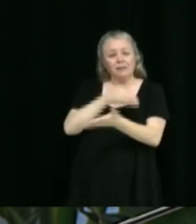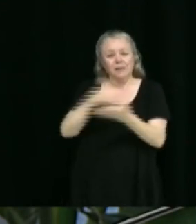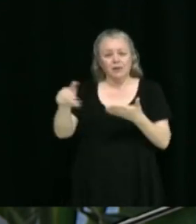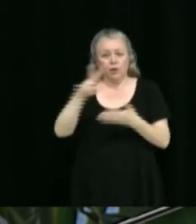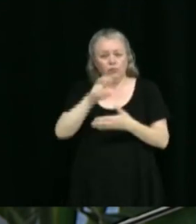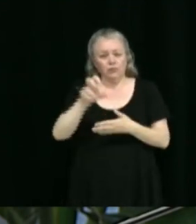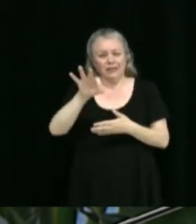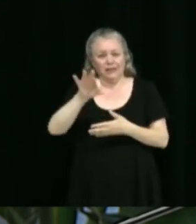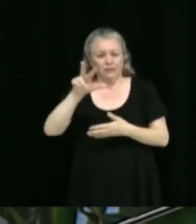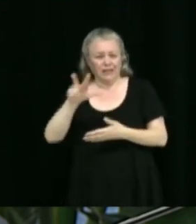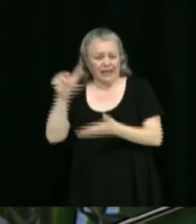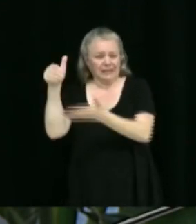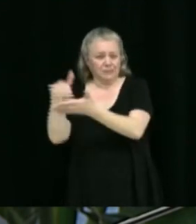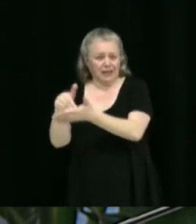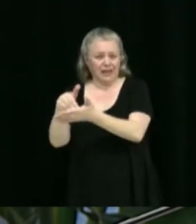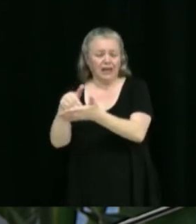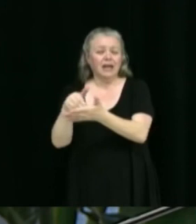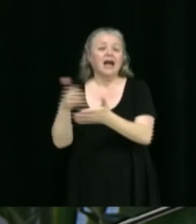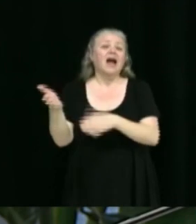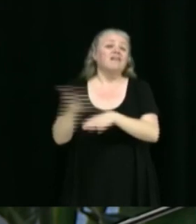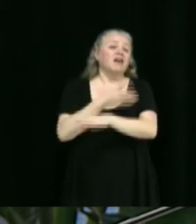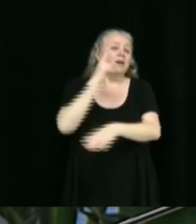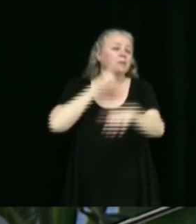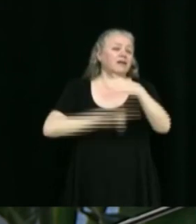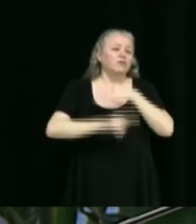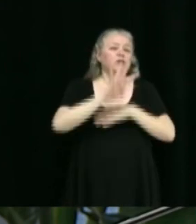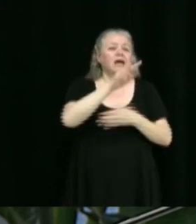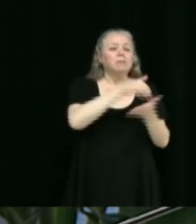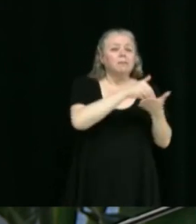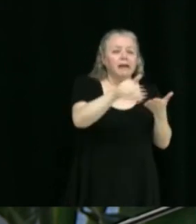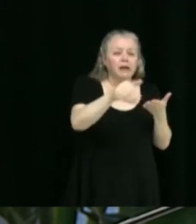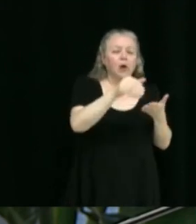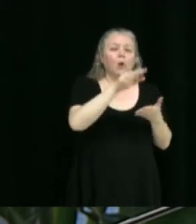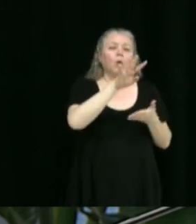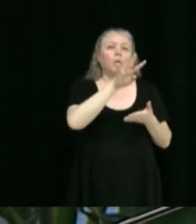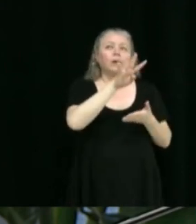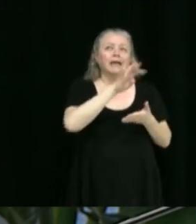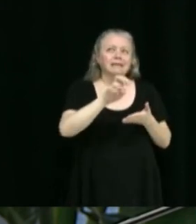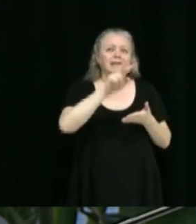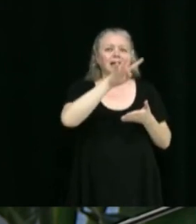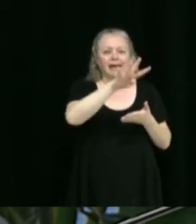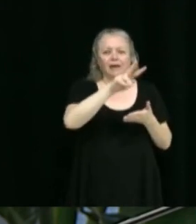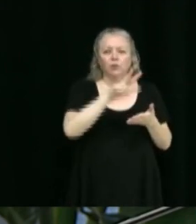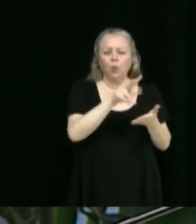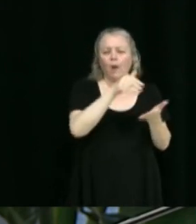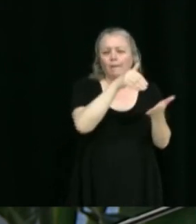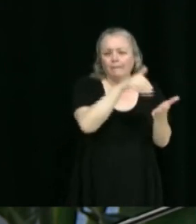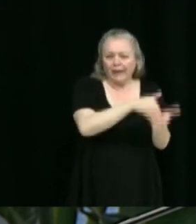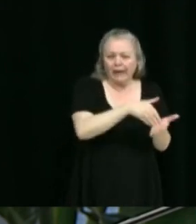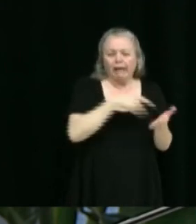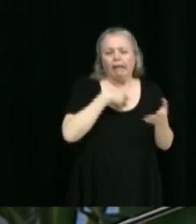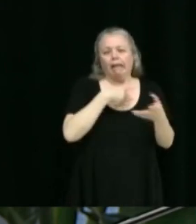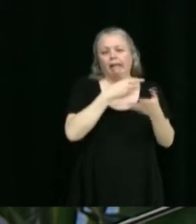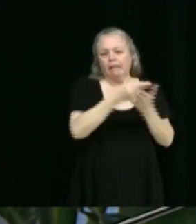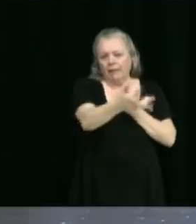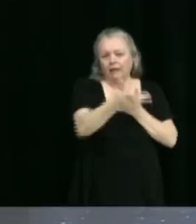plutôt qu'une dépense de 4,343 millions et un emprunt de 4,293 millions.